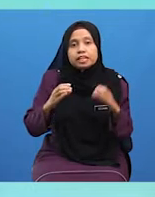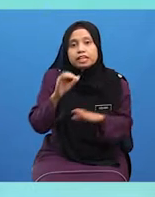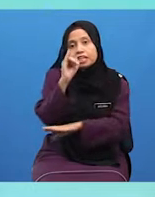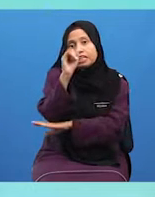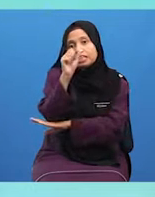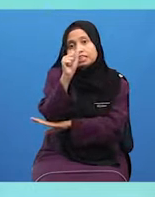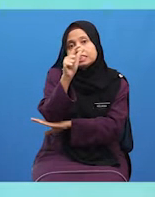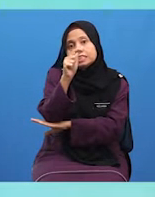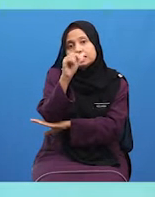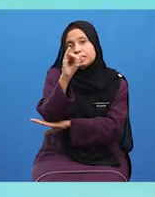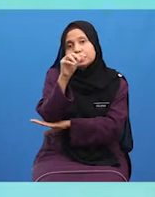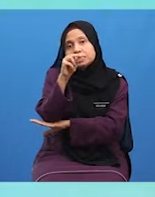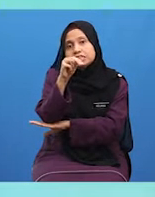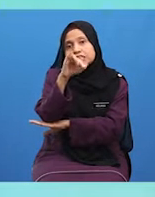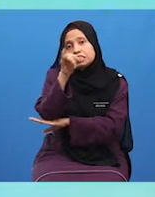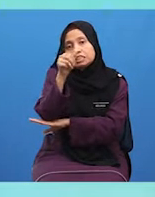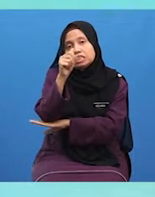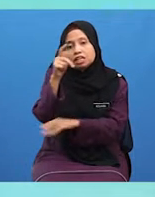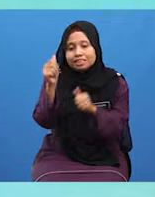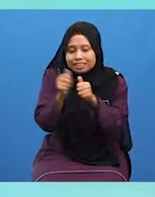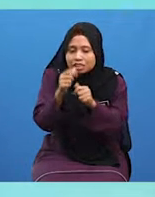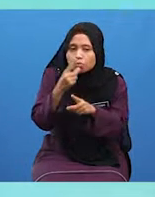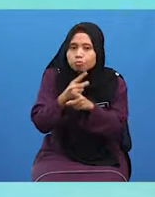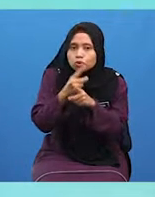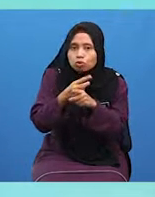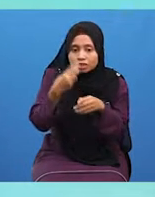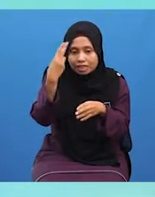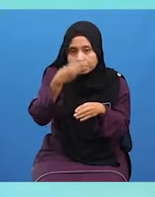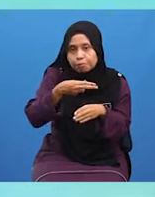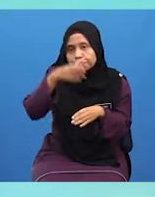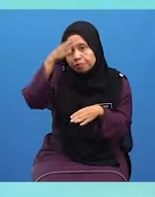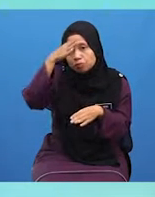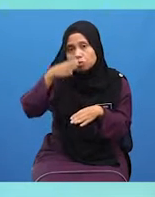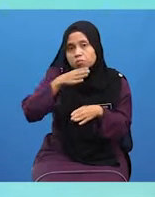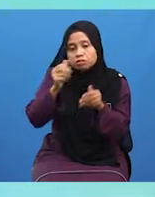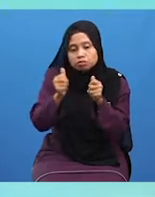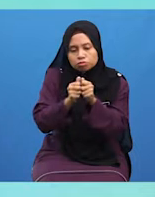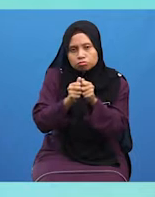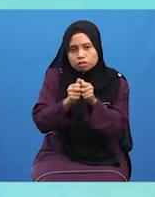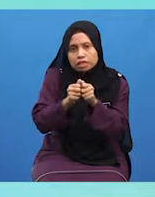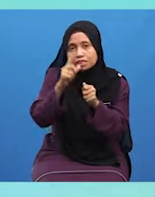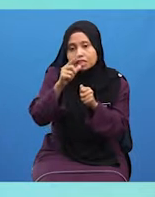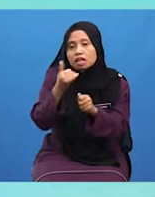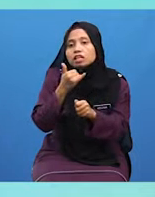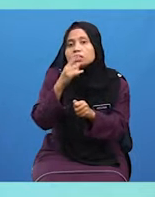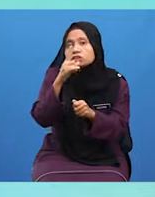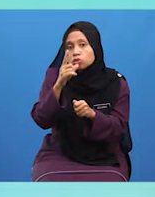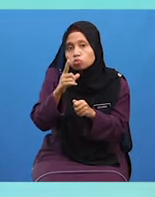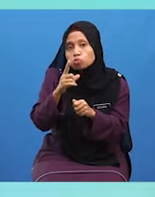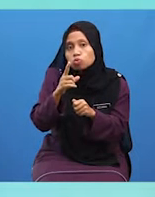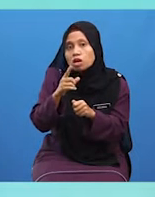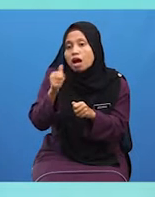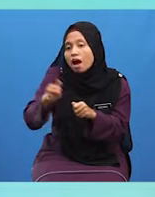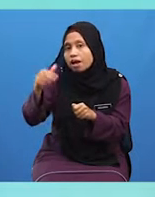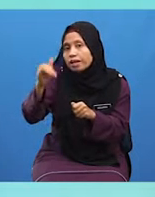Beristinjak Dengan Betul Di hadapan Ibu Dan Bapa Dengan Menggunakan Salah Satu Alat-alat